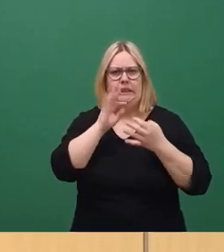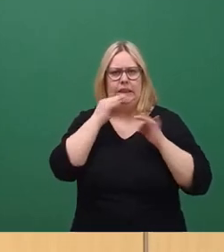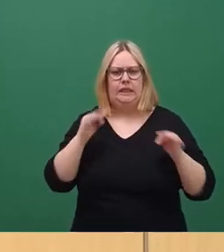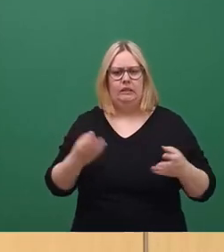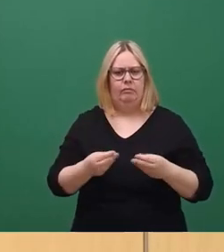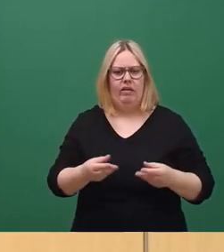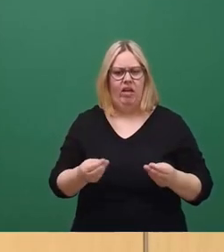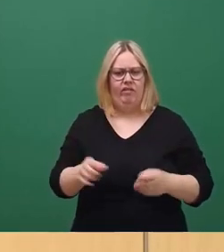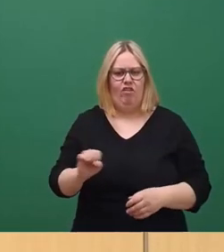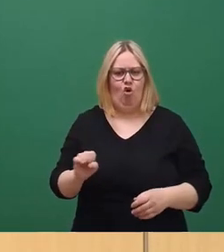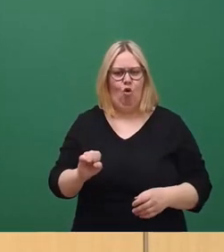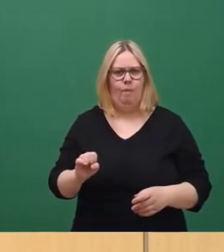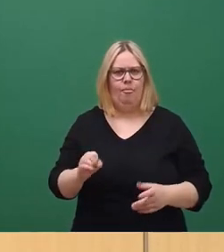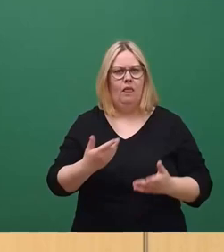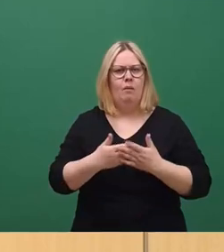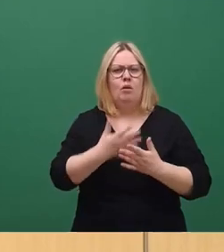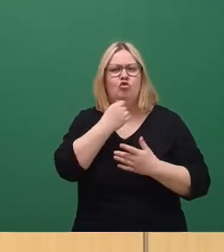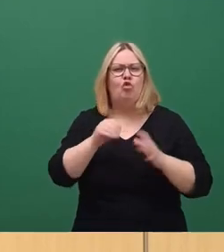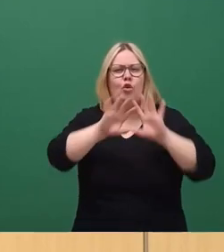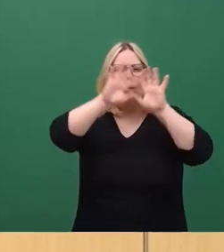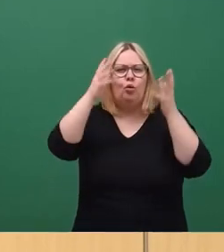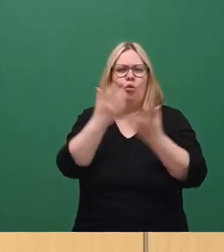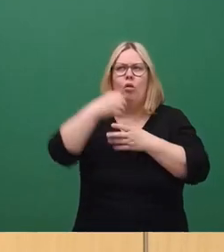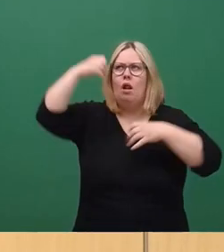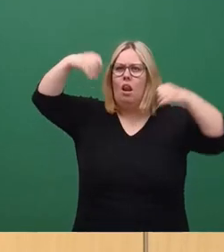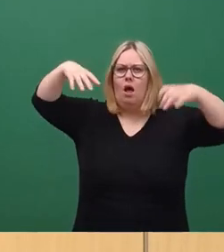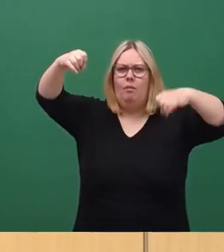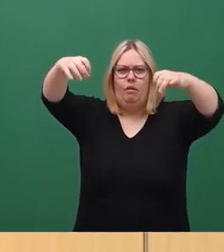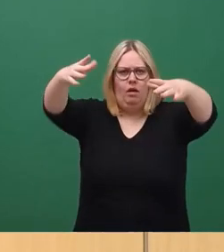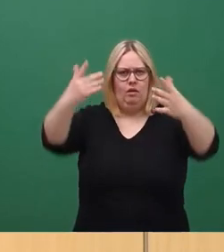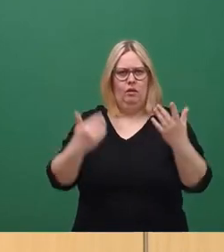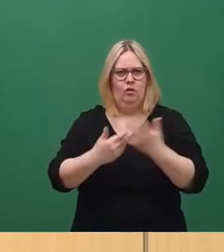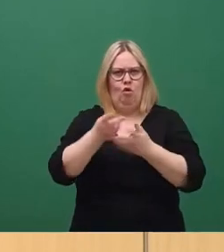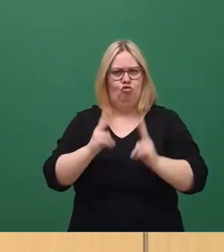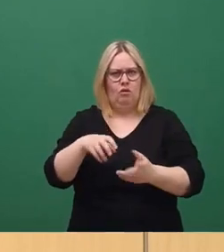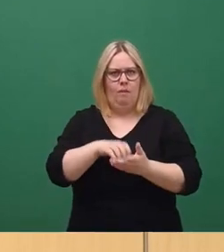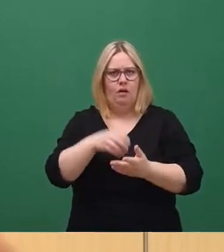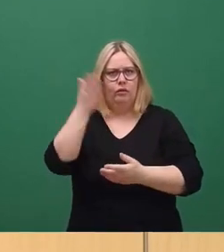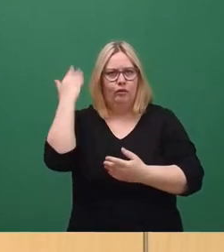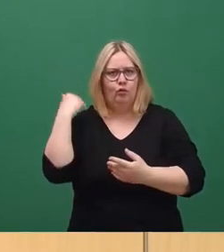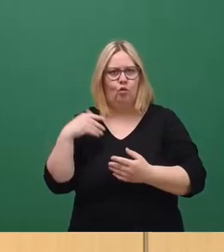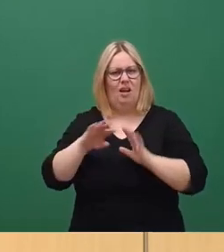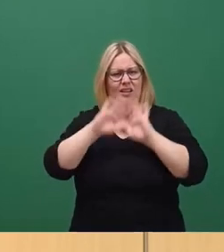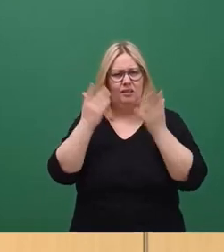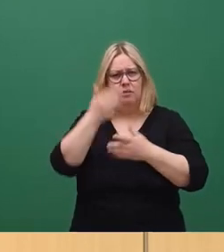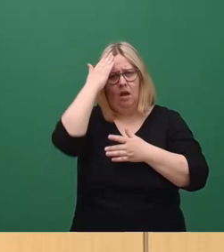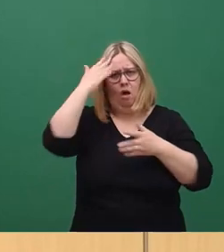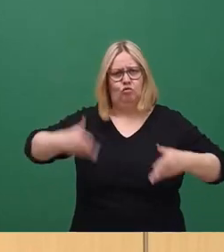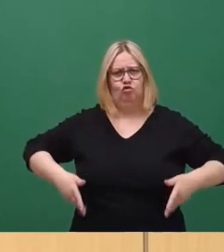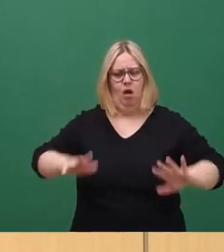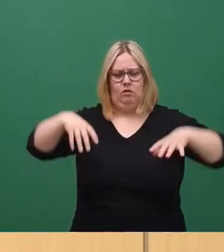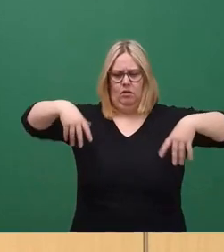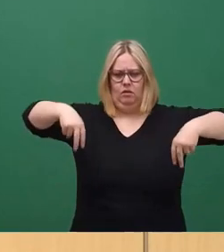Diese schönen, wunderbaren Kugellampen, die gerade noch am Neustädter Markt sind, standen früher die gesamte Hauptstraße entlang.